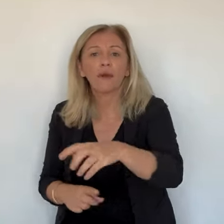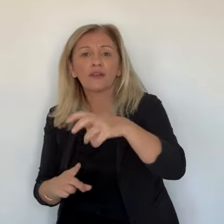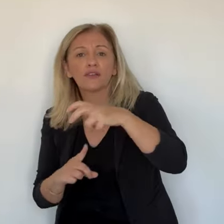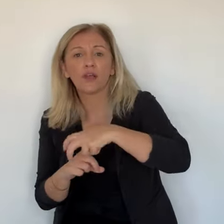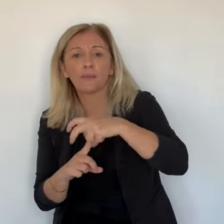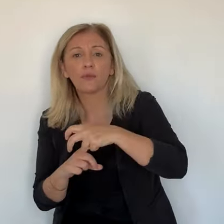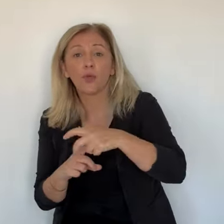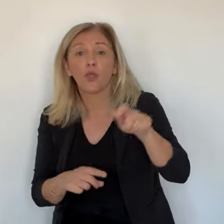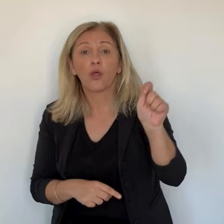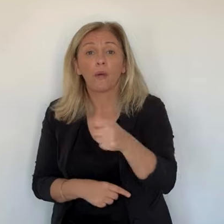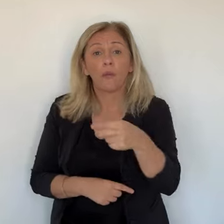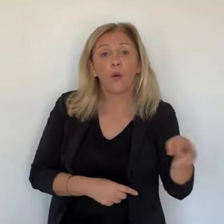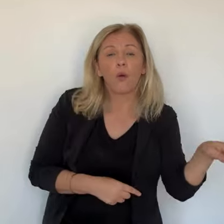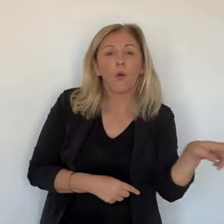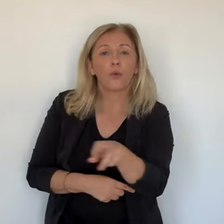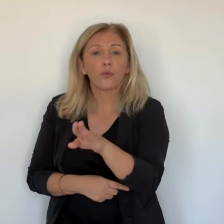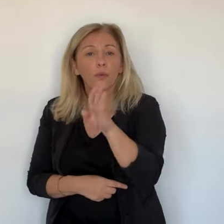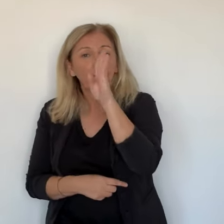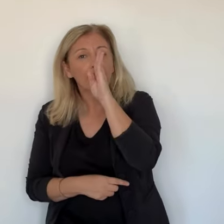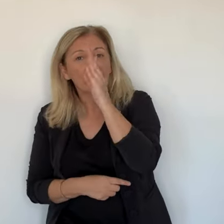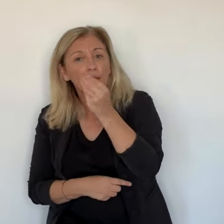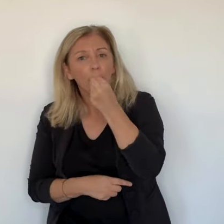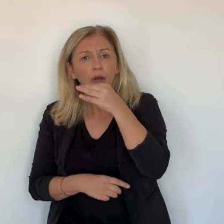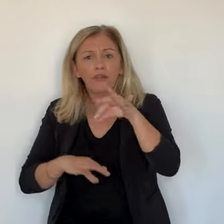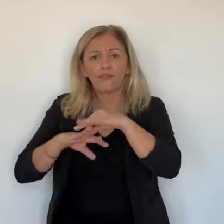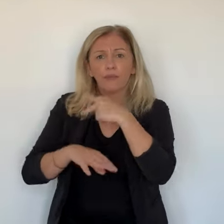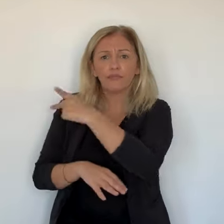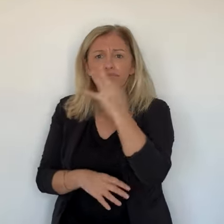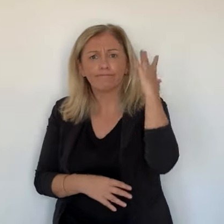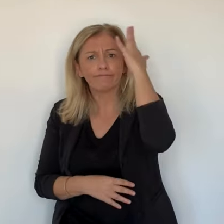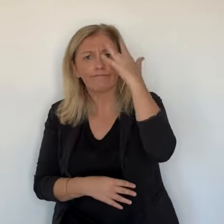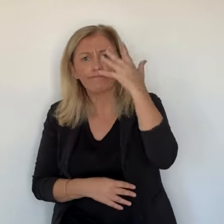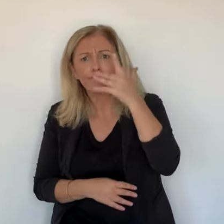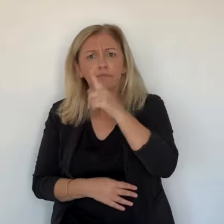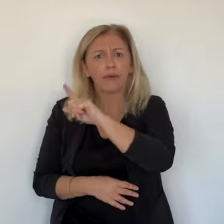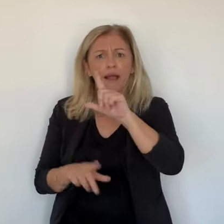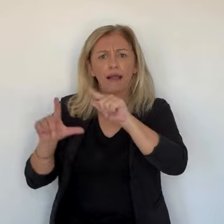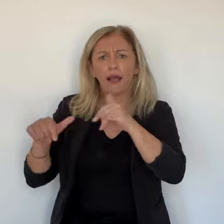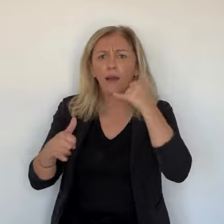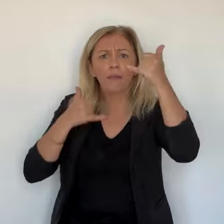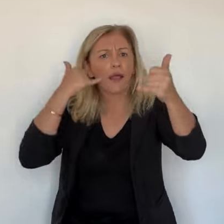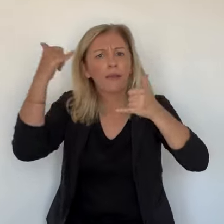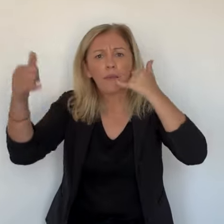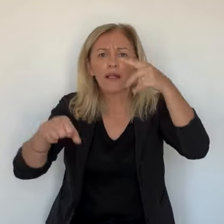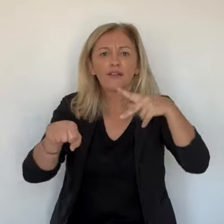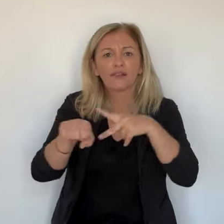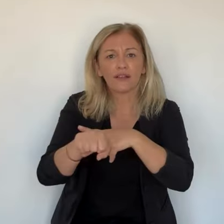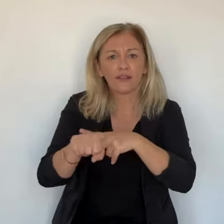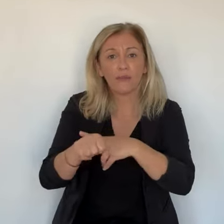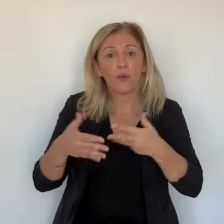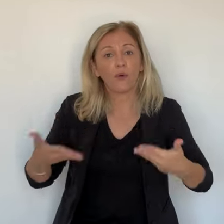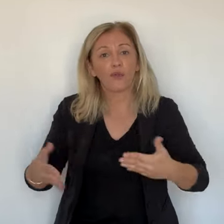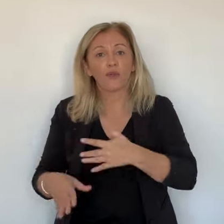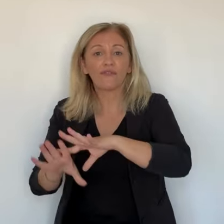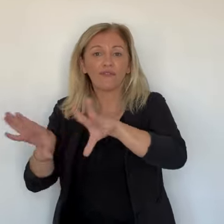le déjeuner. Sa femme avait alors alerté les gendarmes. Pour ses proches, c'est aujourd'hui le soulagement.